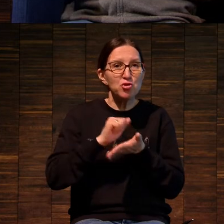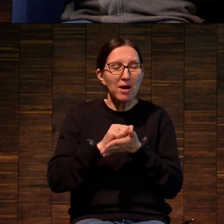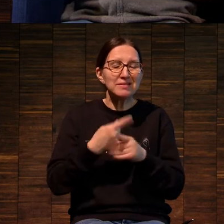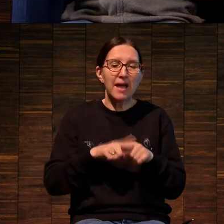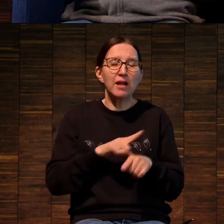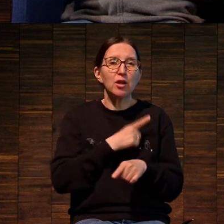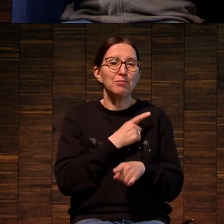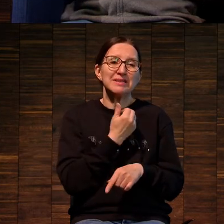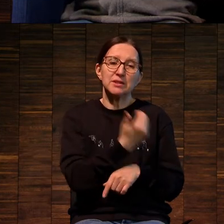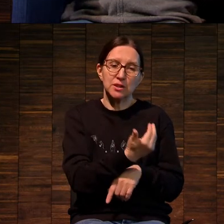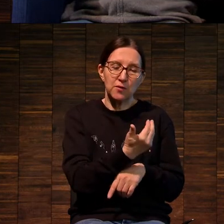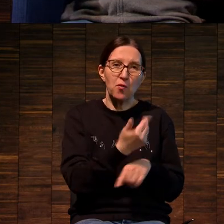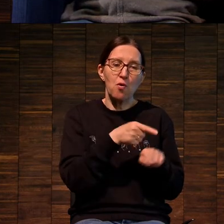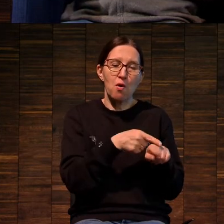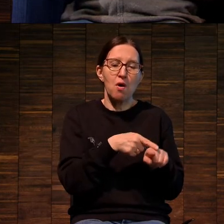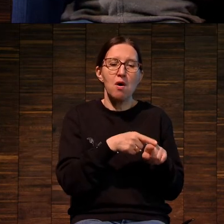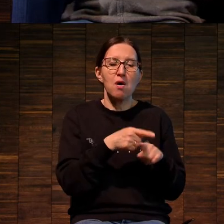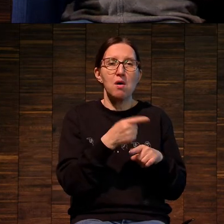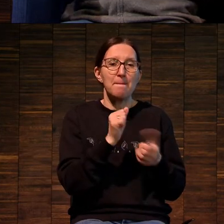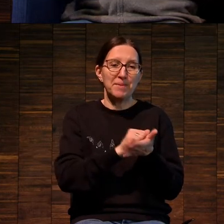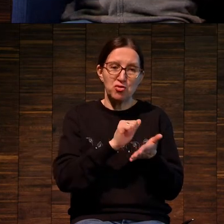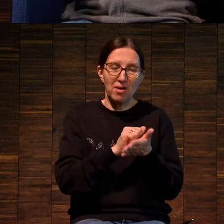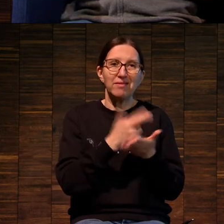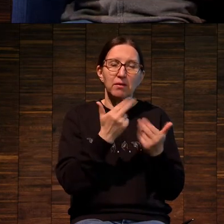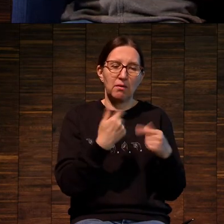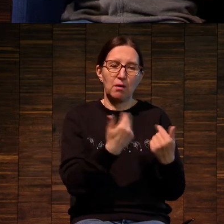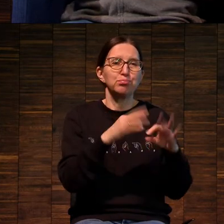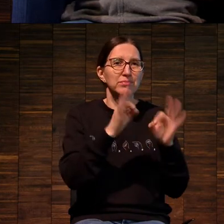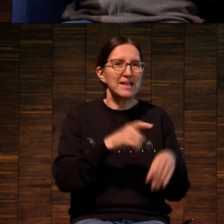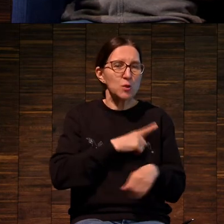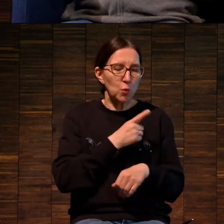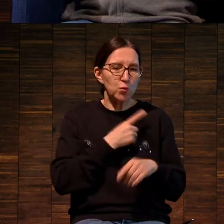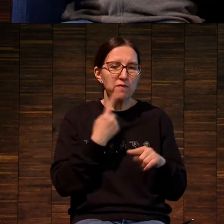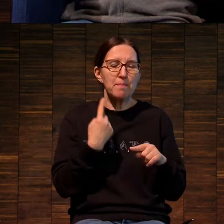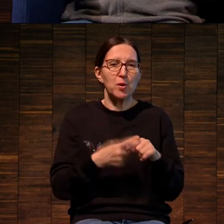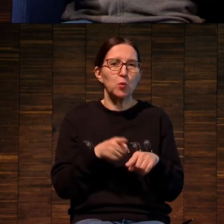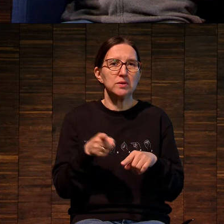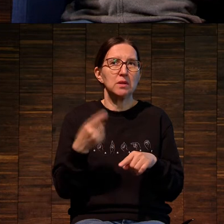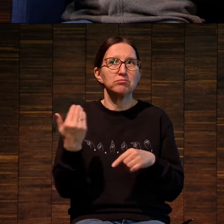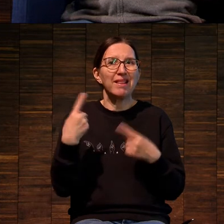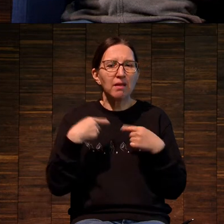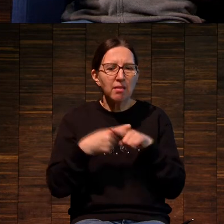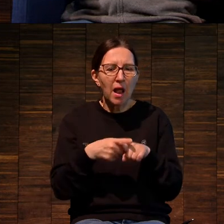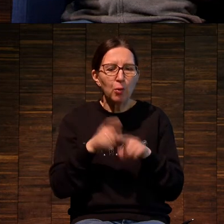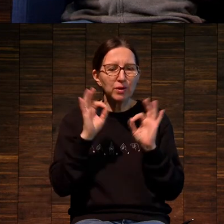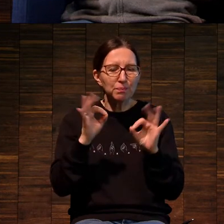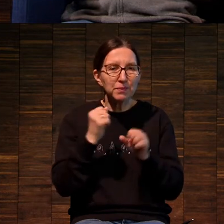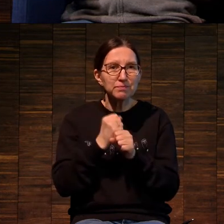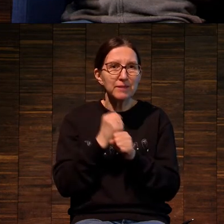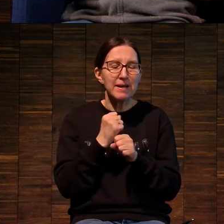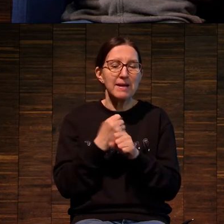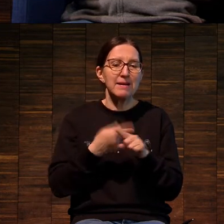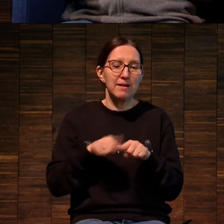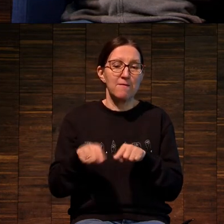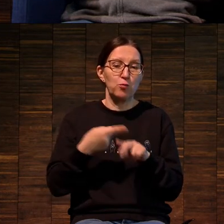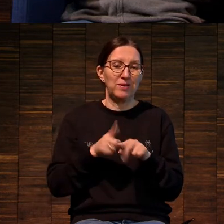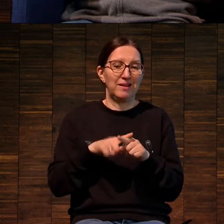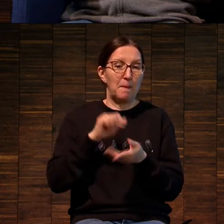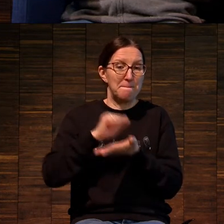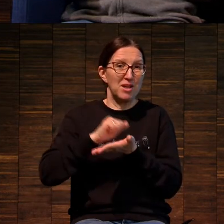художника. Это и крафт, это и ремесло, и технология. И, собственно, печать, printmaking –